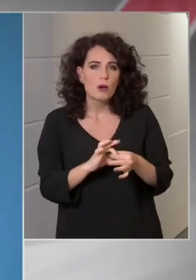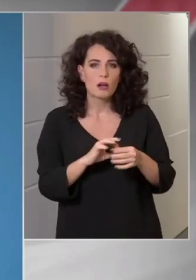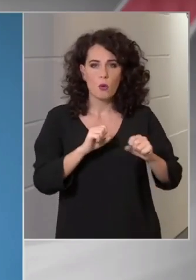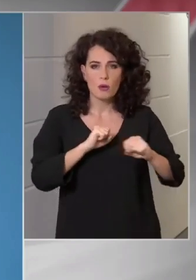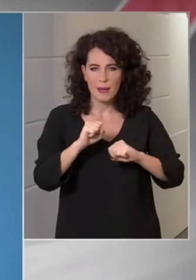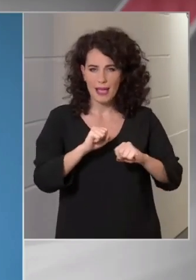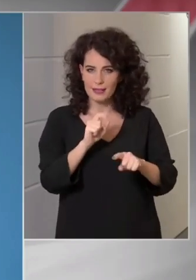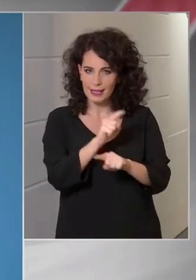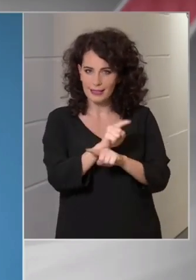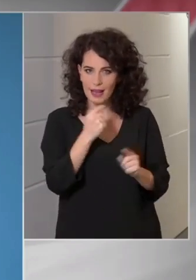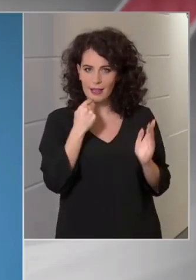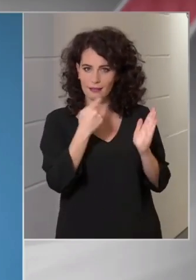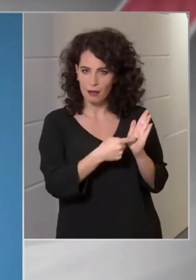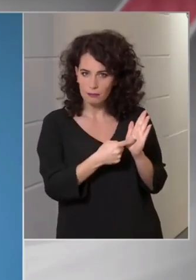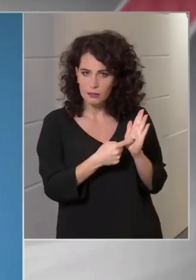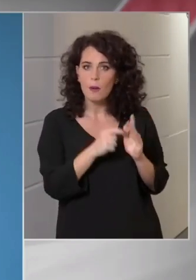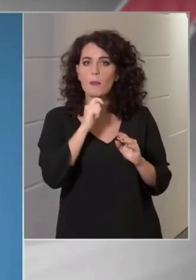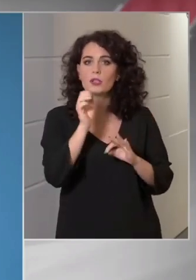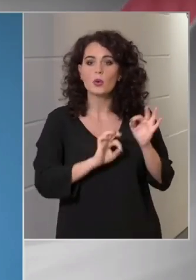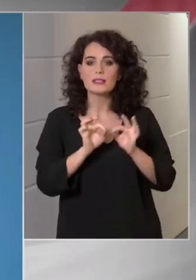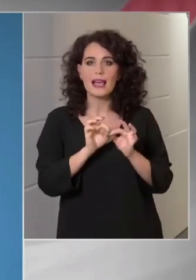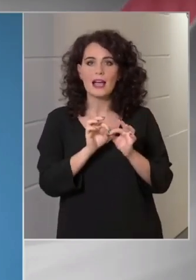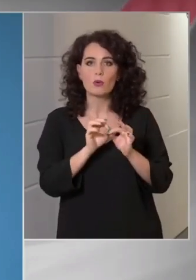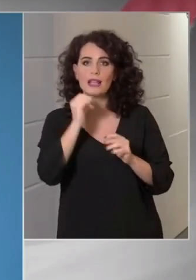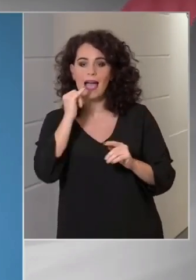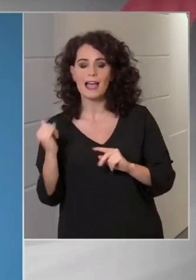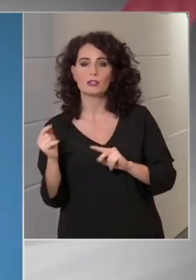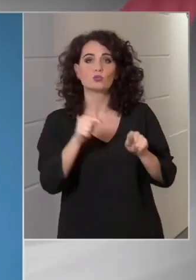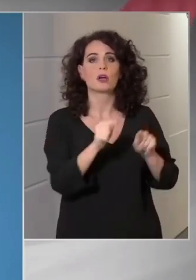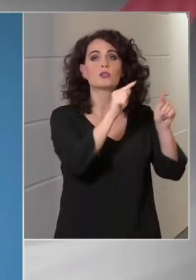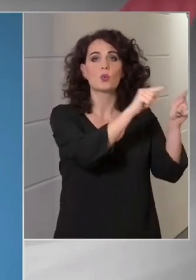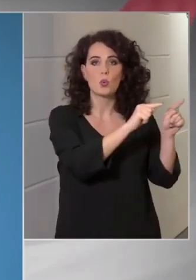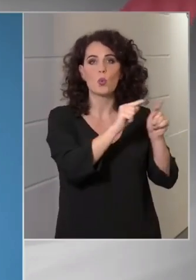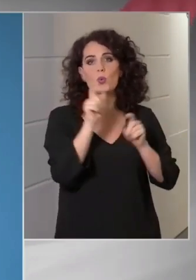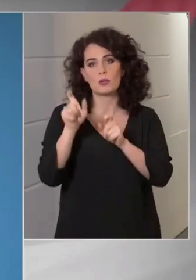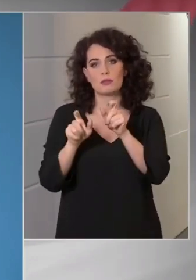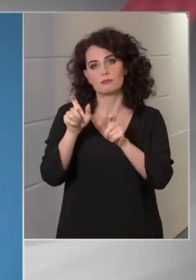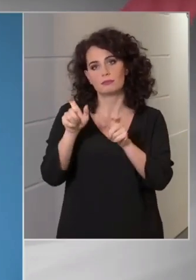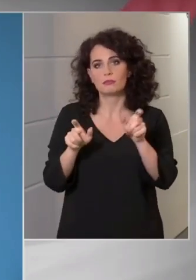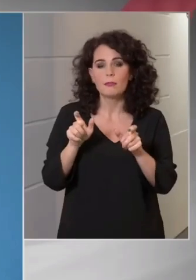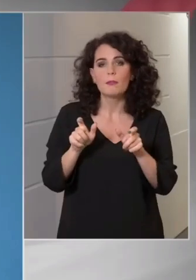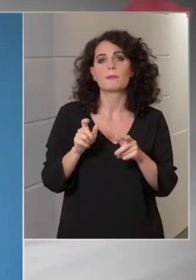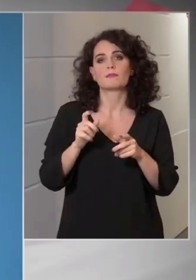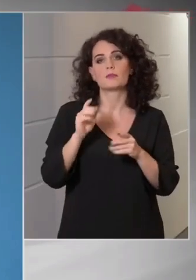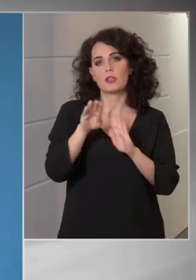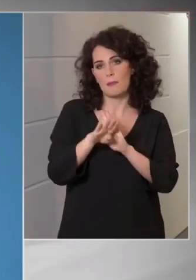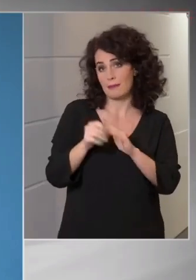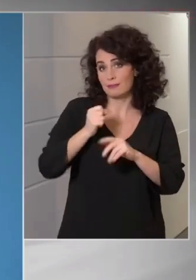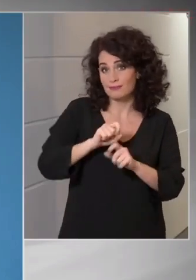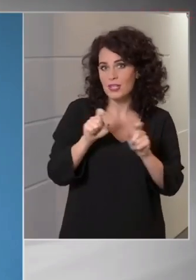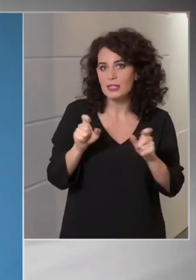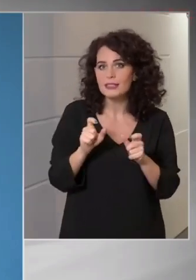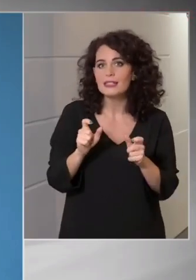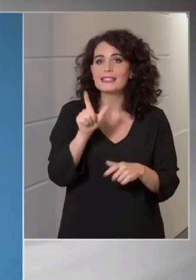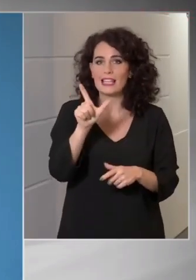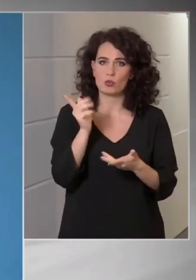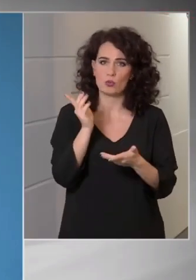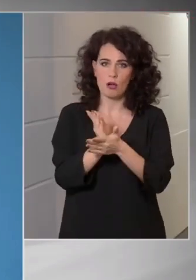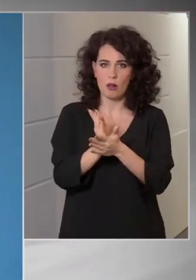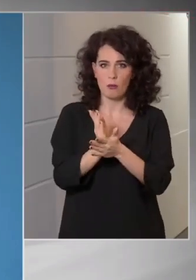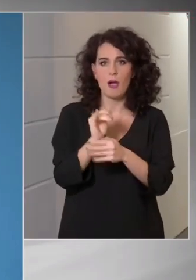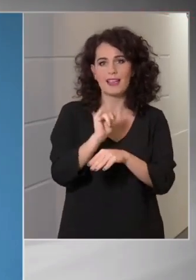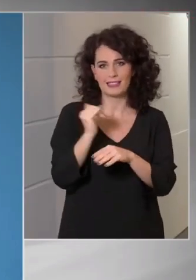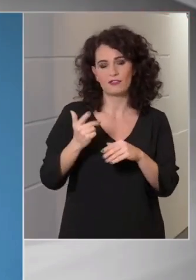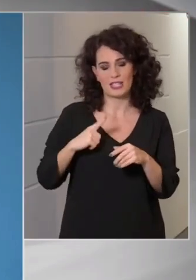meghatározottak szerint a Magyarországon átutazó személyekre vonatkozó szabályok megsértése miatt a hétvégén a rendőrök kettő alkalommal